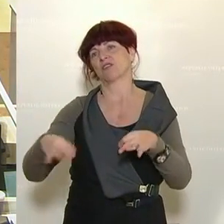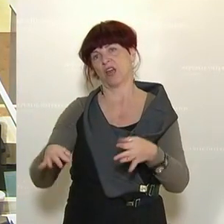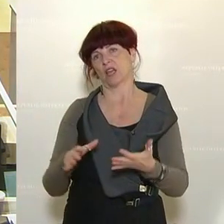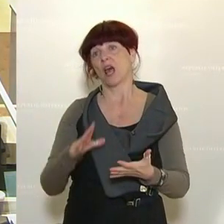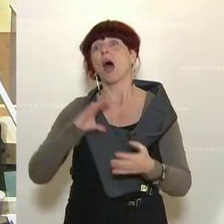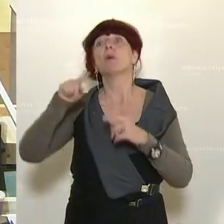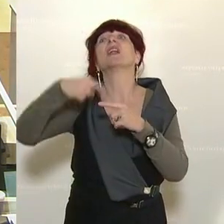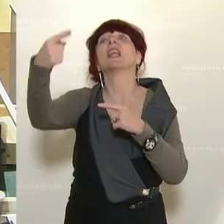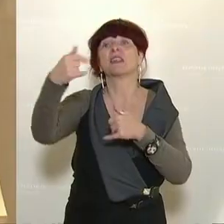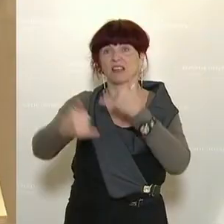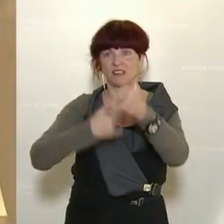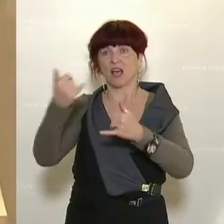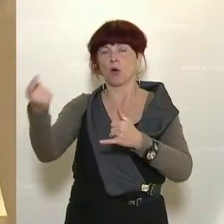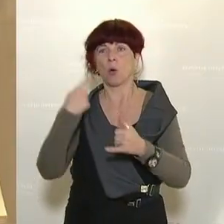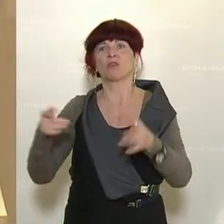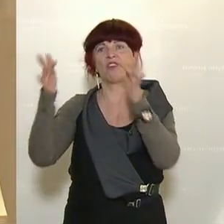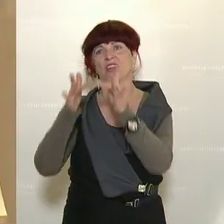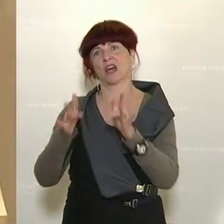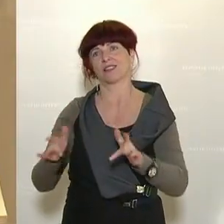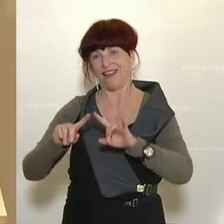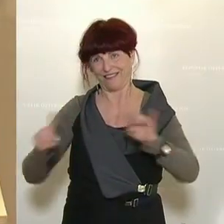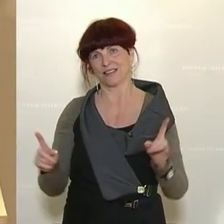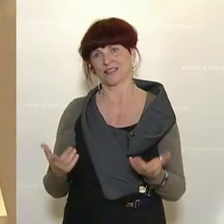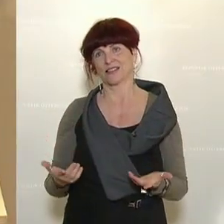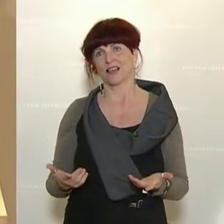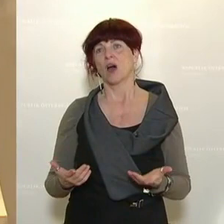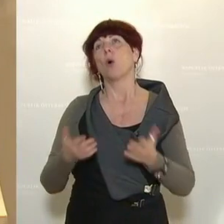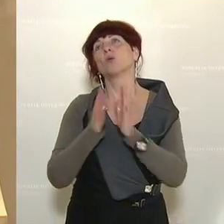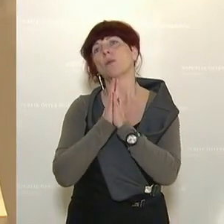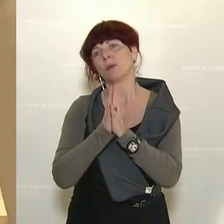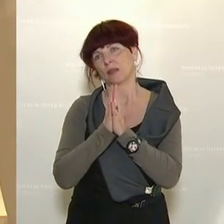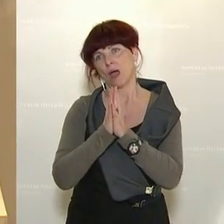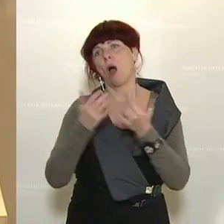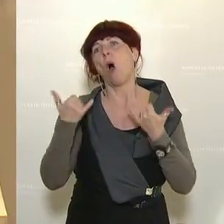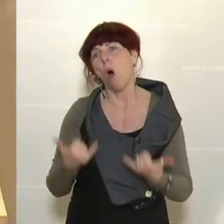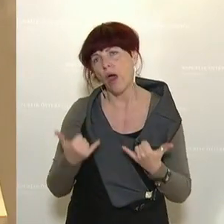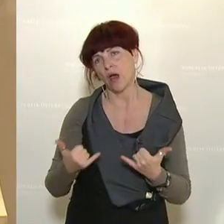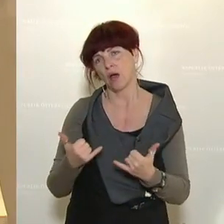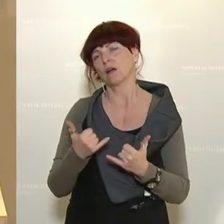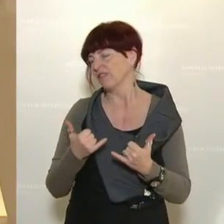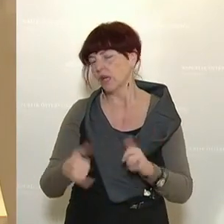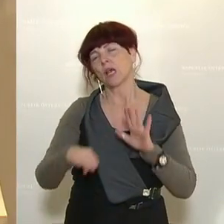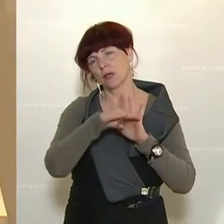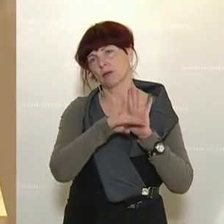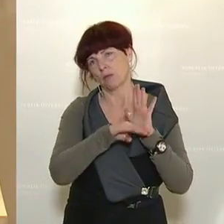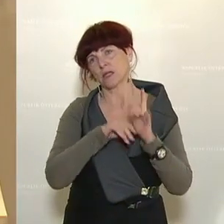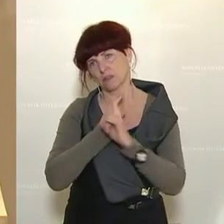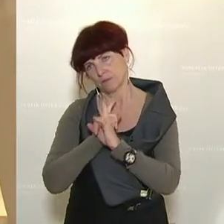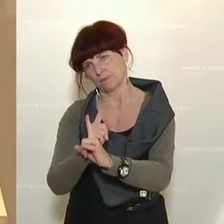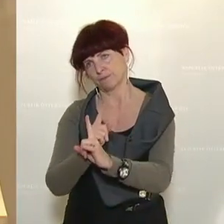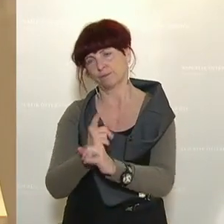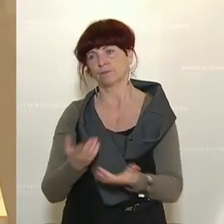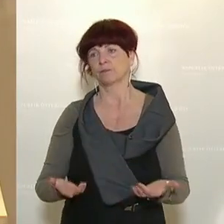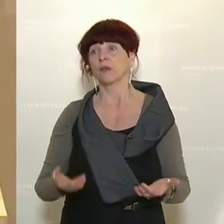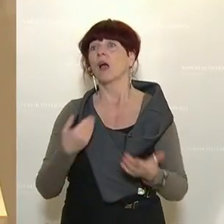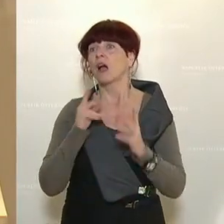es wird ein nächstes Weihnachten geben, ein anderes Weihnachten geben. Und heue wirklich meine inständige Bitte, sich daran zu halten. Und wir können noch etwas dazu beitragen,